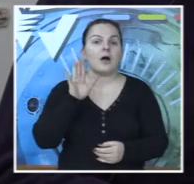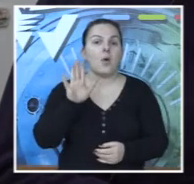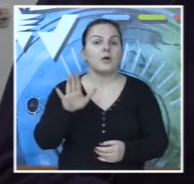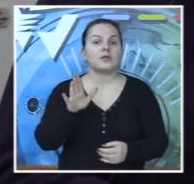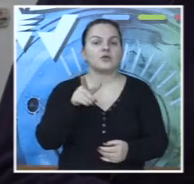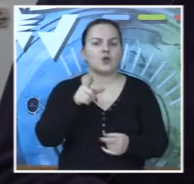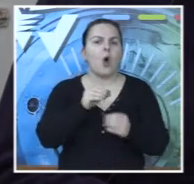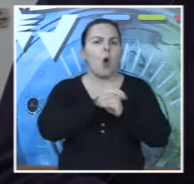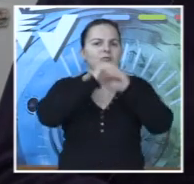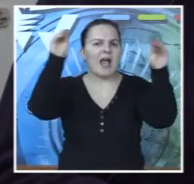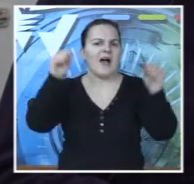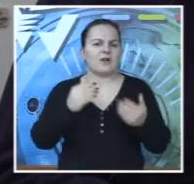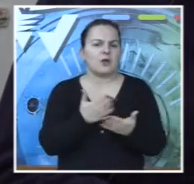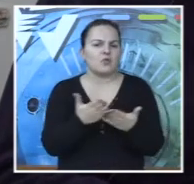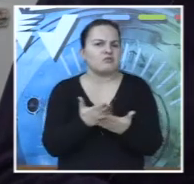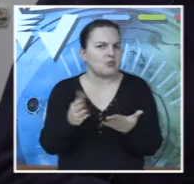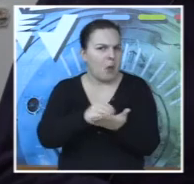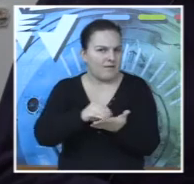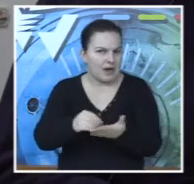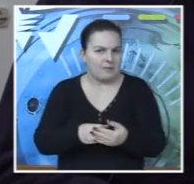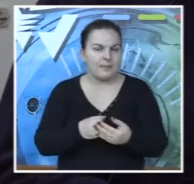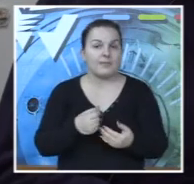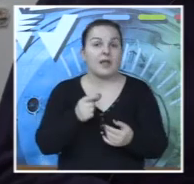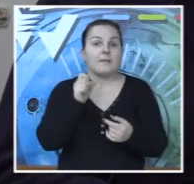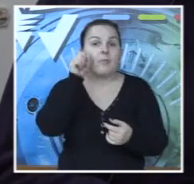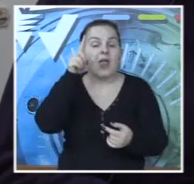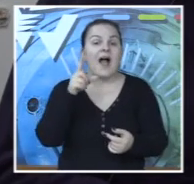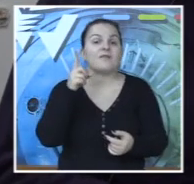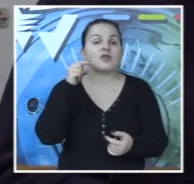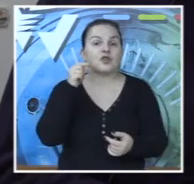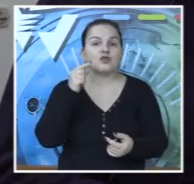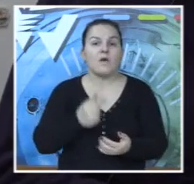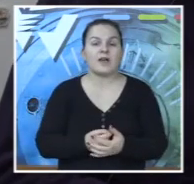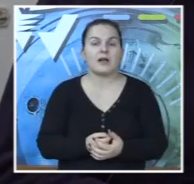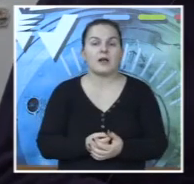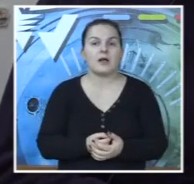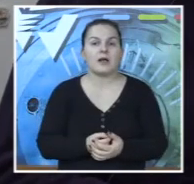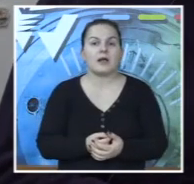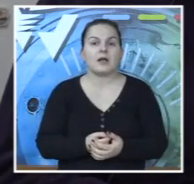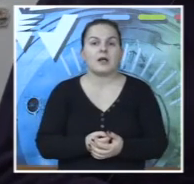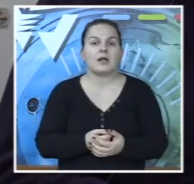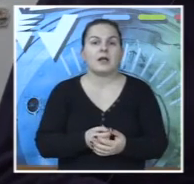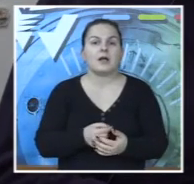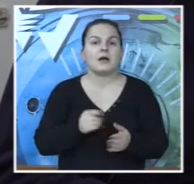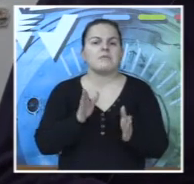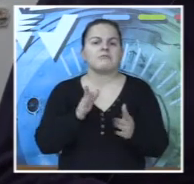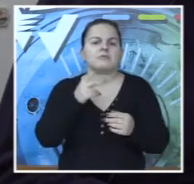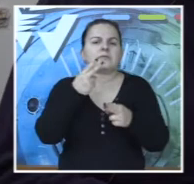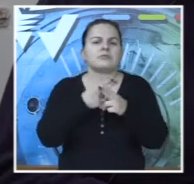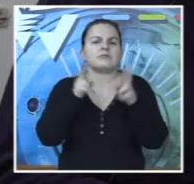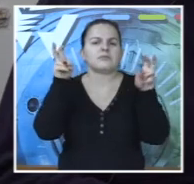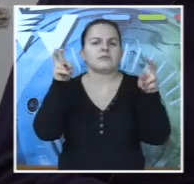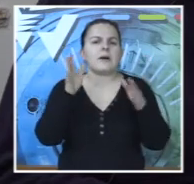oni su to objavili u nekoliko listova i onda se jedno pojavio čovjek iz kumantarne